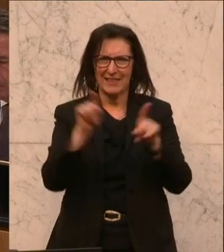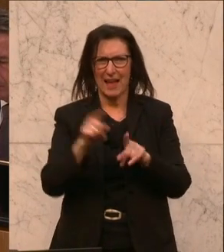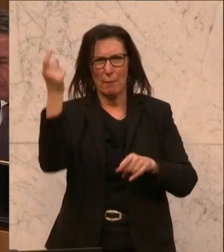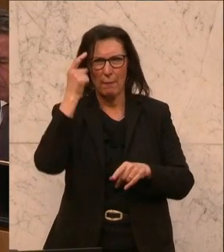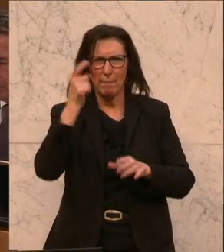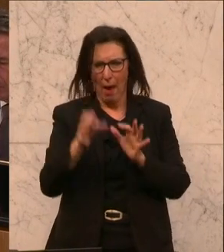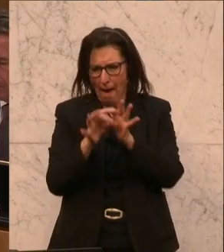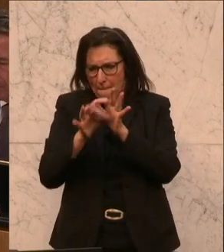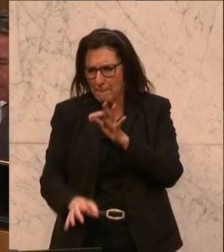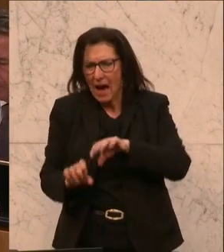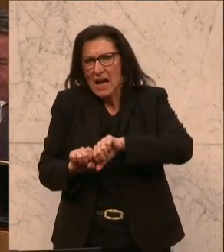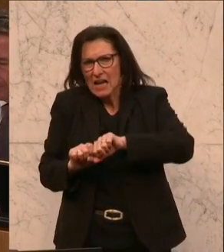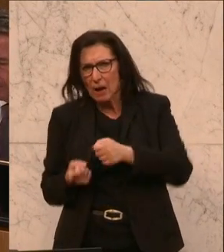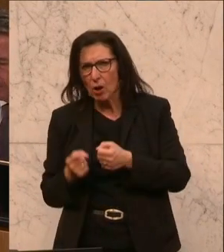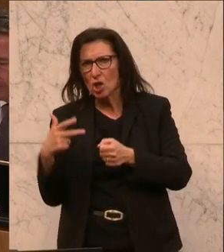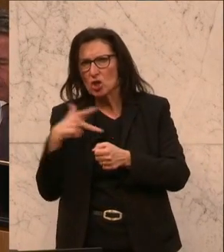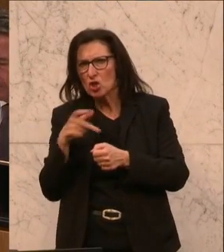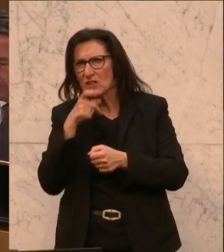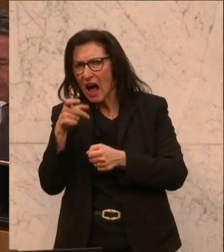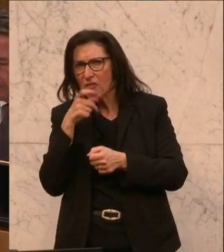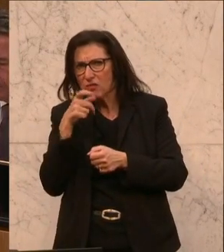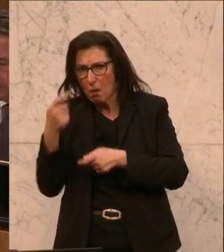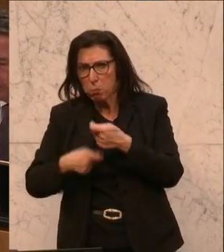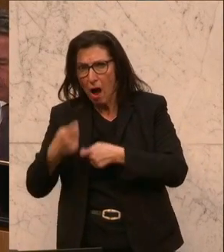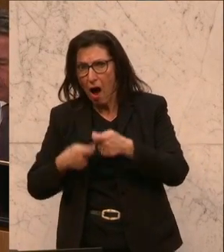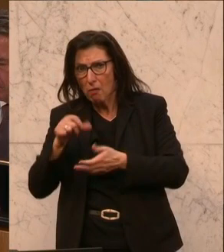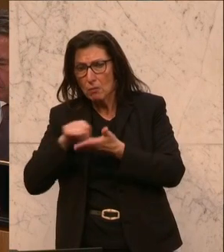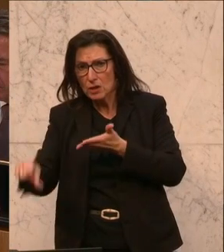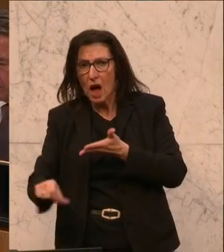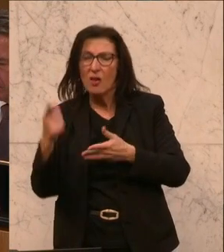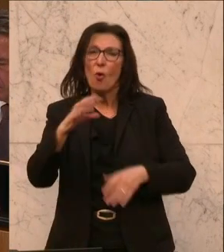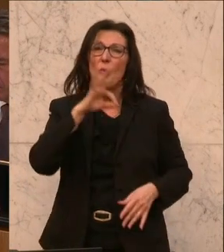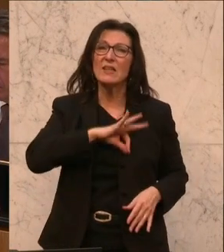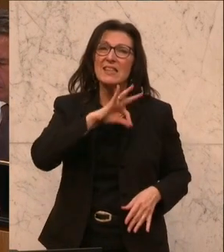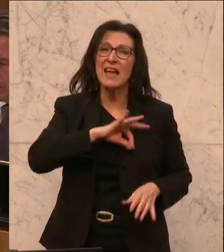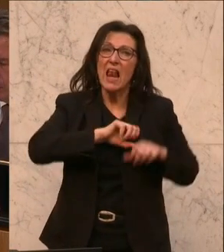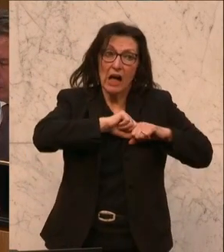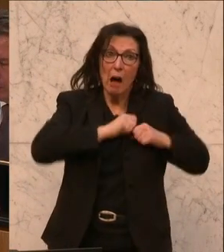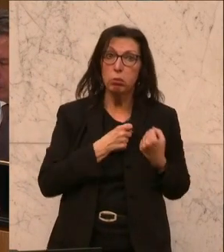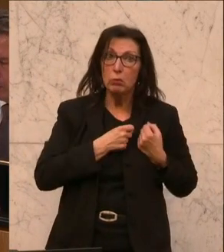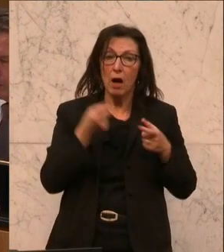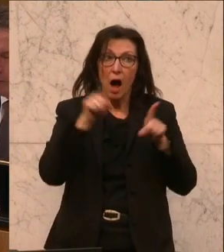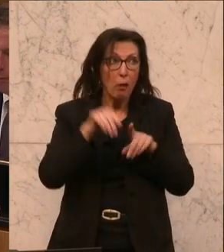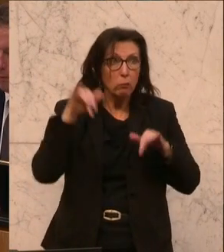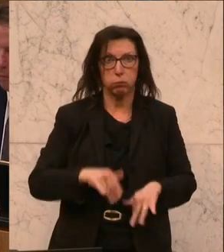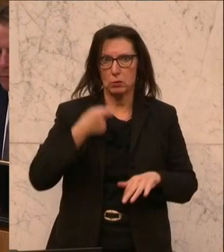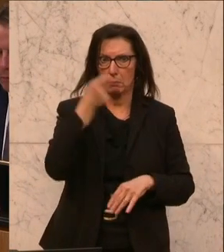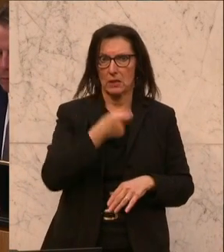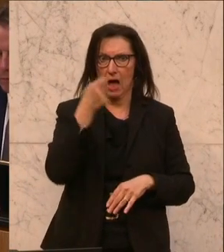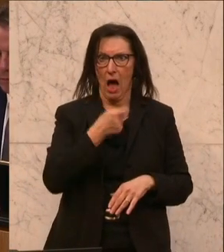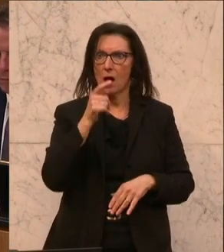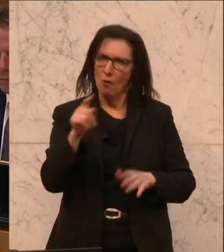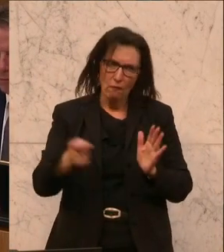Haxen muss von der Sozialversicherung genauso behandelt werden wie eine gebrochene Seele. Und deswegen fordern wir und wir werden es fordern, bis es kommt,